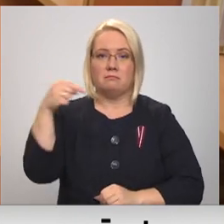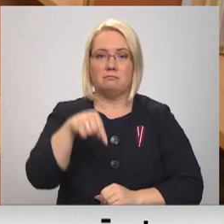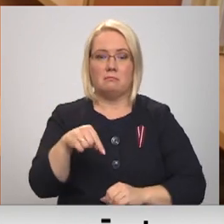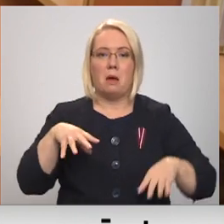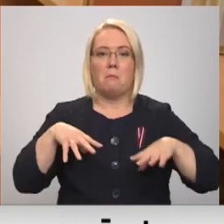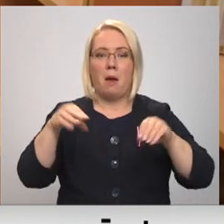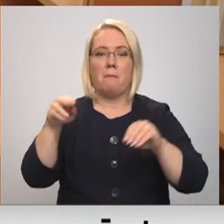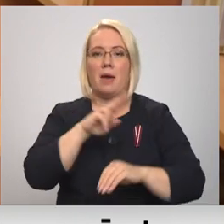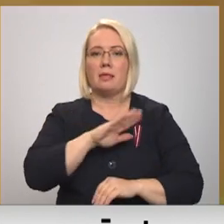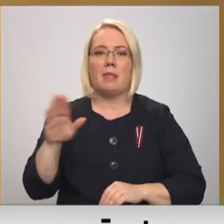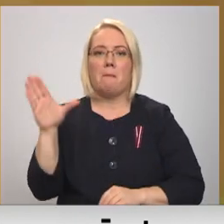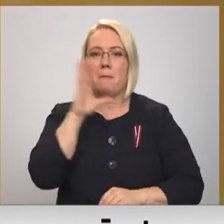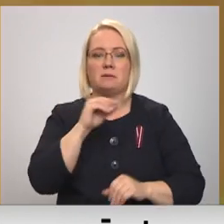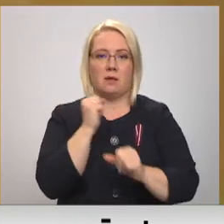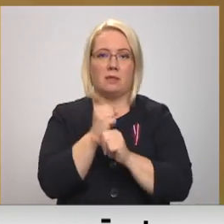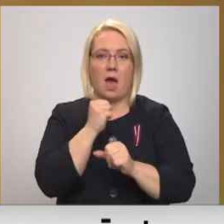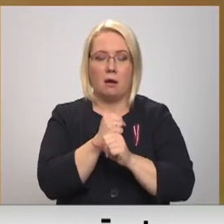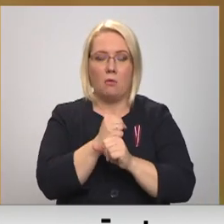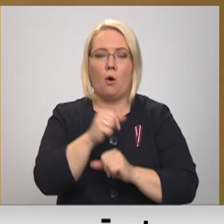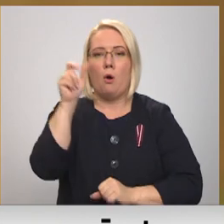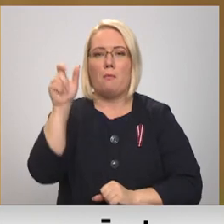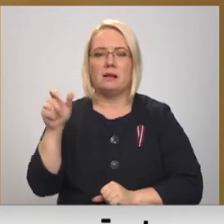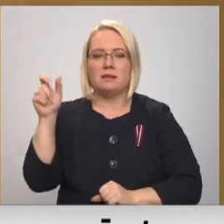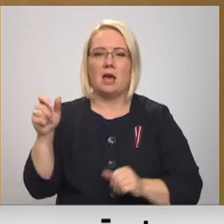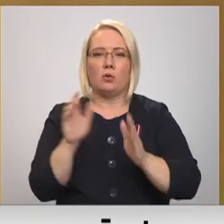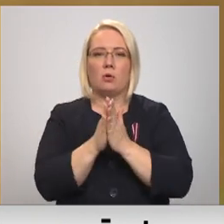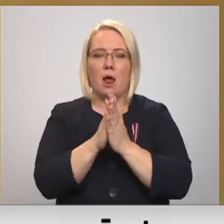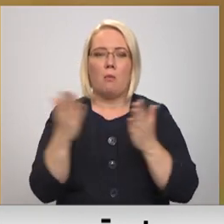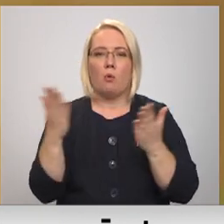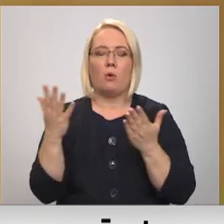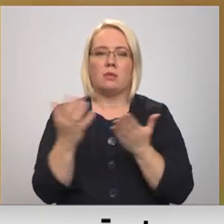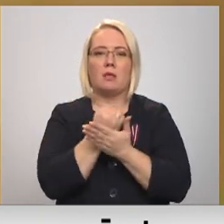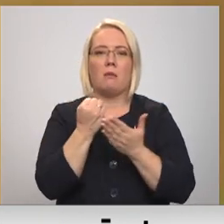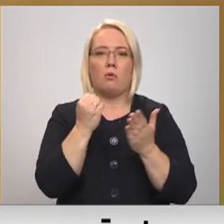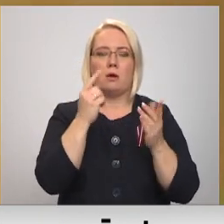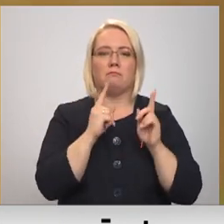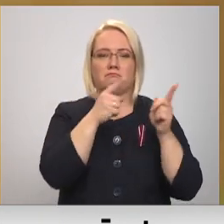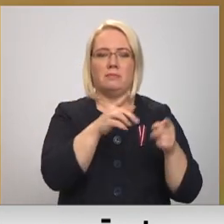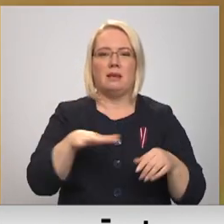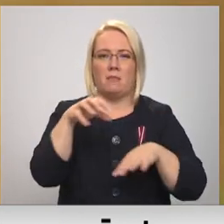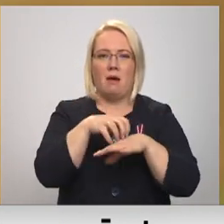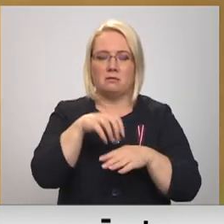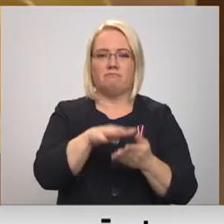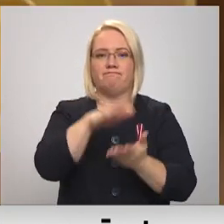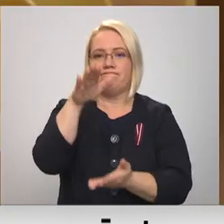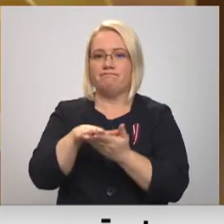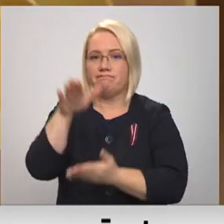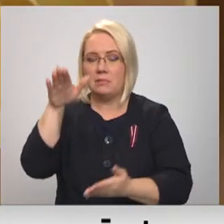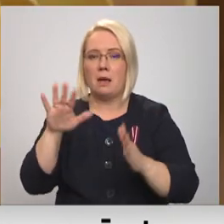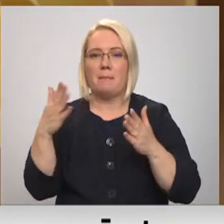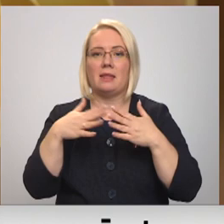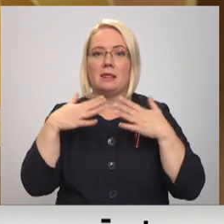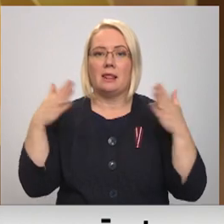pabeigt nepaspētos darbus. Pacientu grāmatīns, kuriem jau ir izdevies tik pie citi ģimenes ārsta, salikt skaudzītē, bet